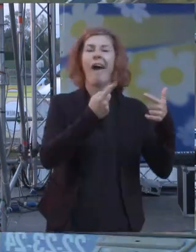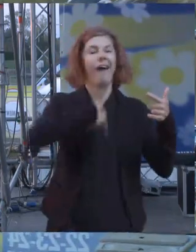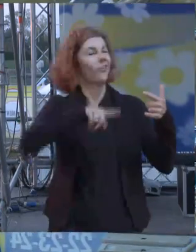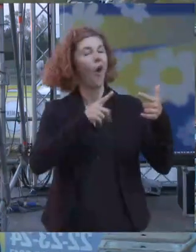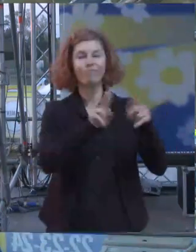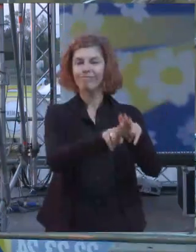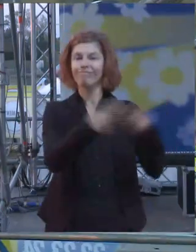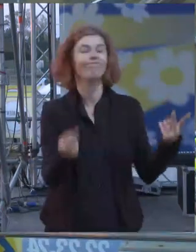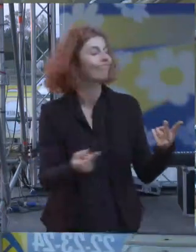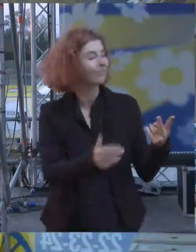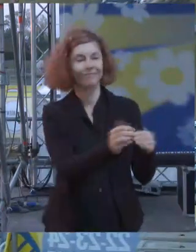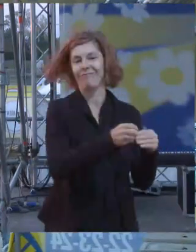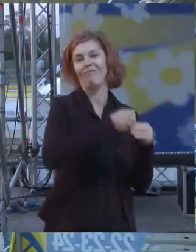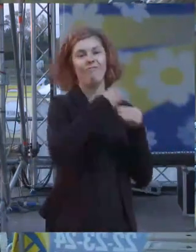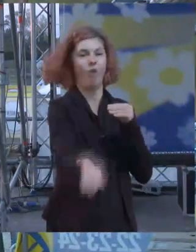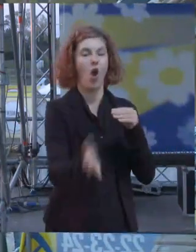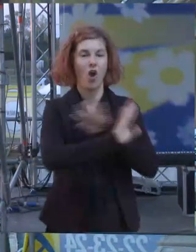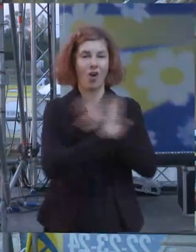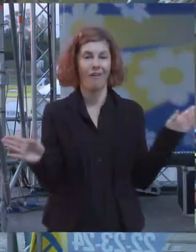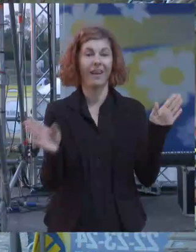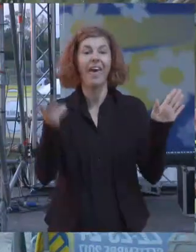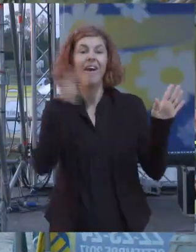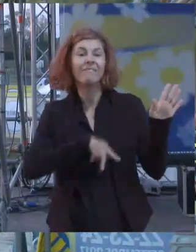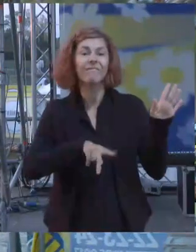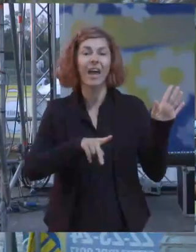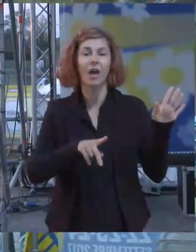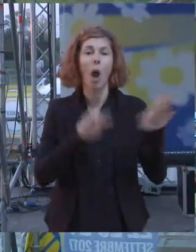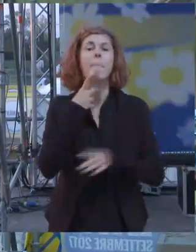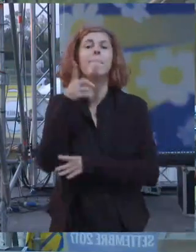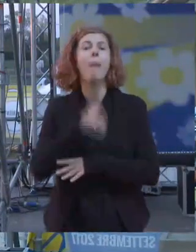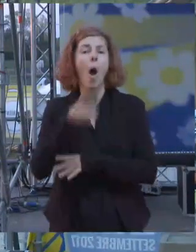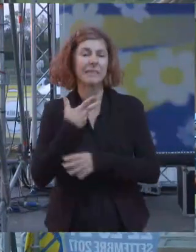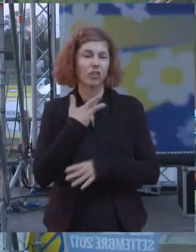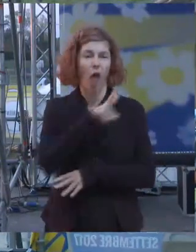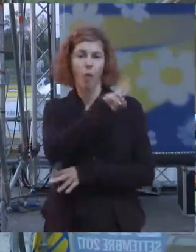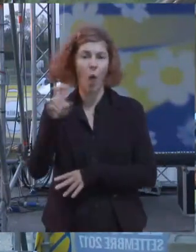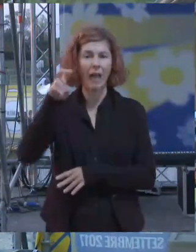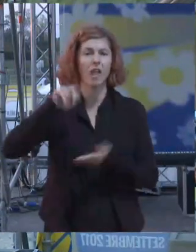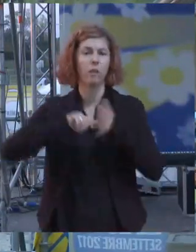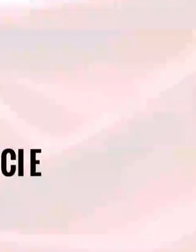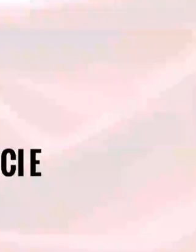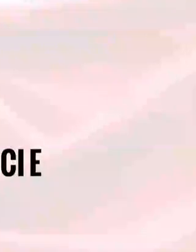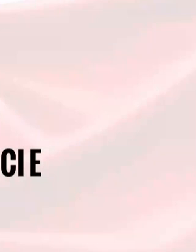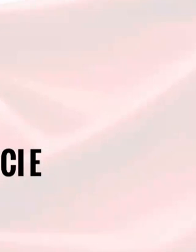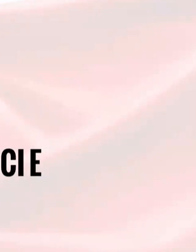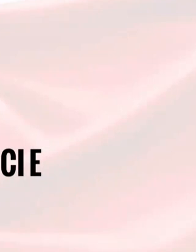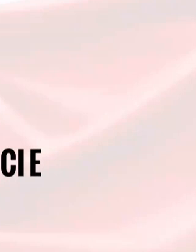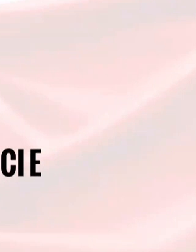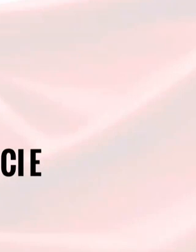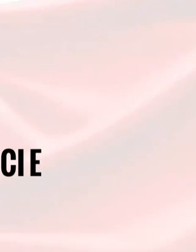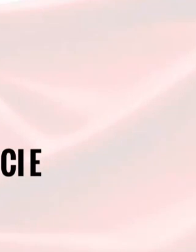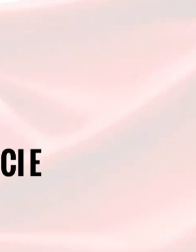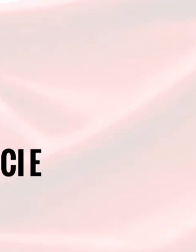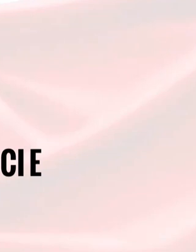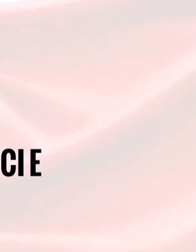Pomezia è una città fortemente indebitata 200 milioni di debiti quasi come Torino in percentuale in rapporto